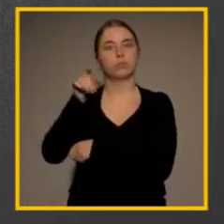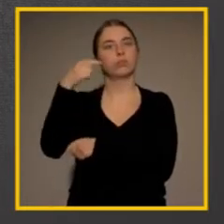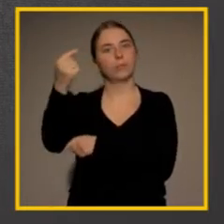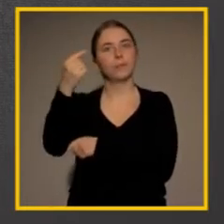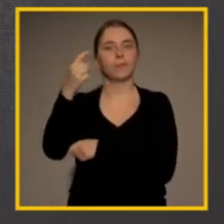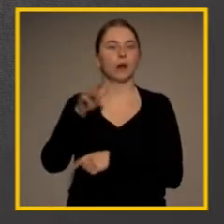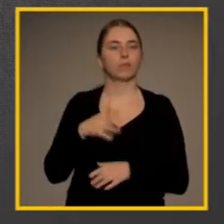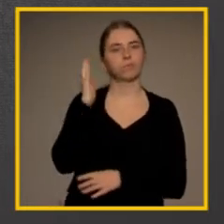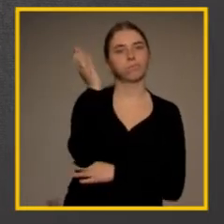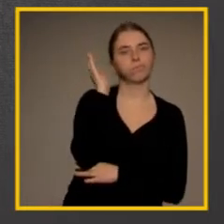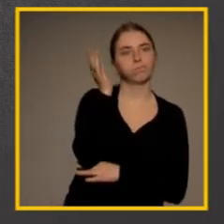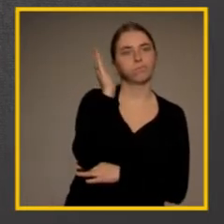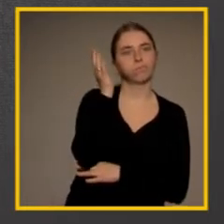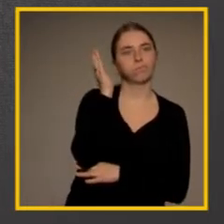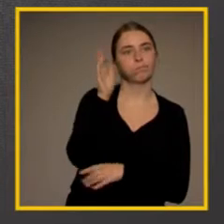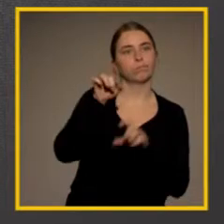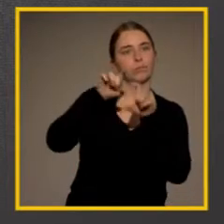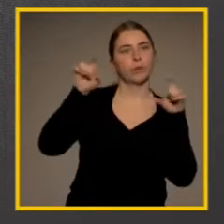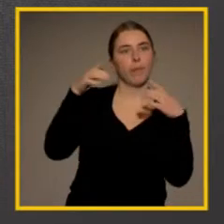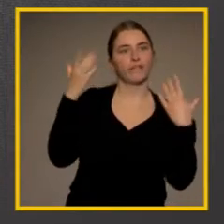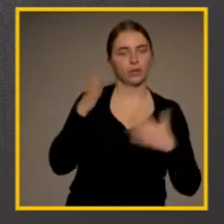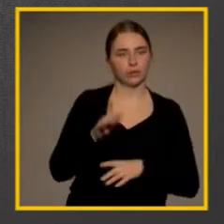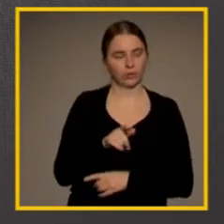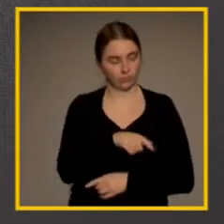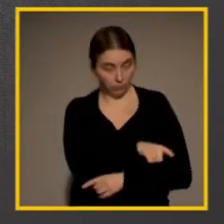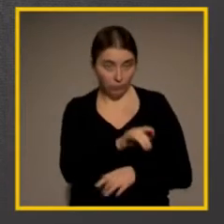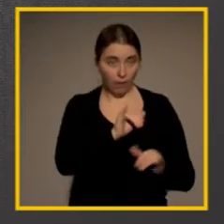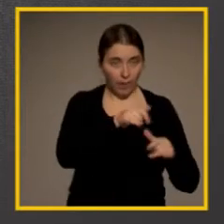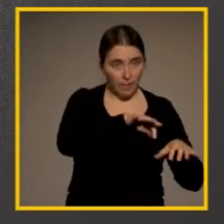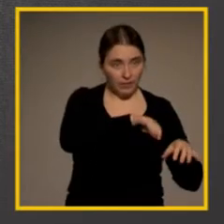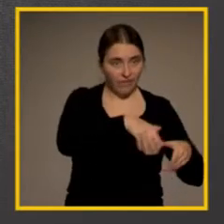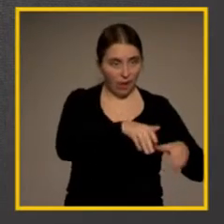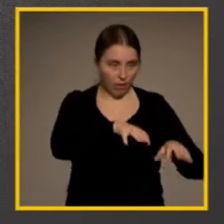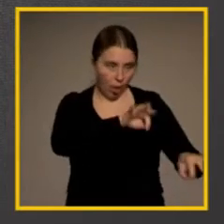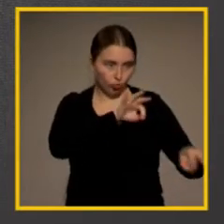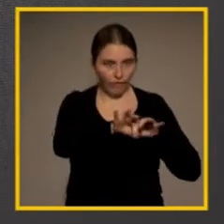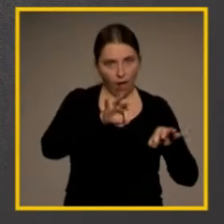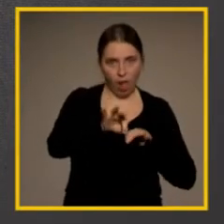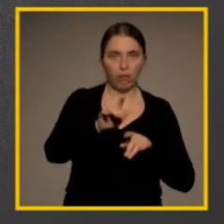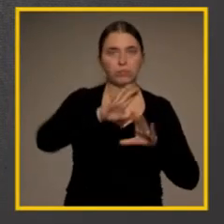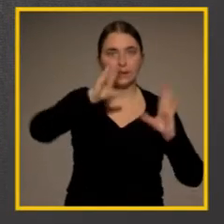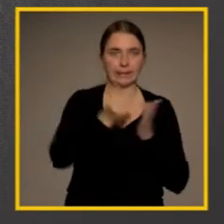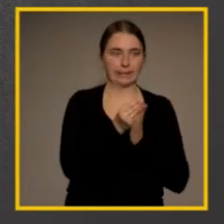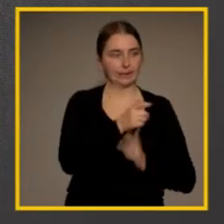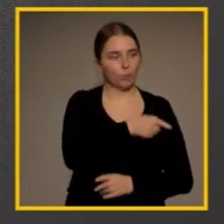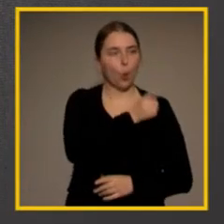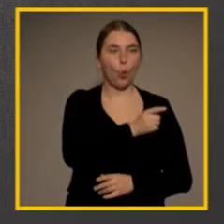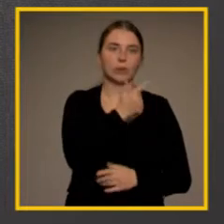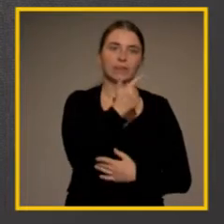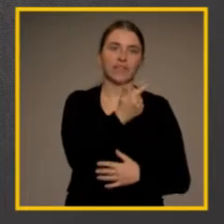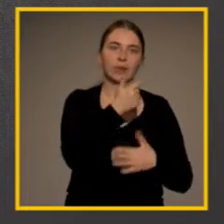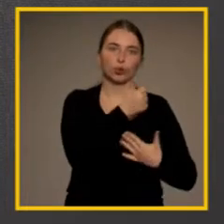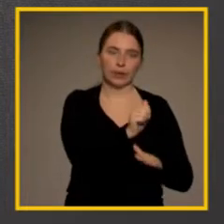anschließend seinen Impulsvortrag zu den ausgewählten 162